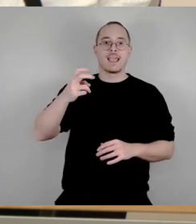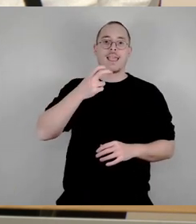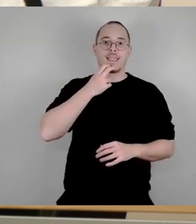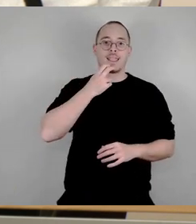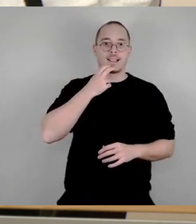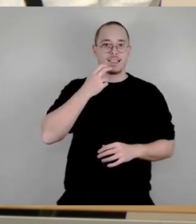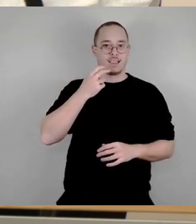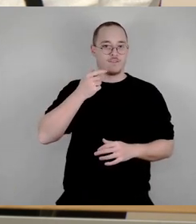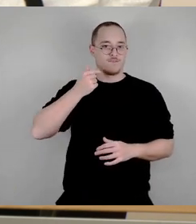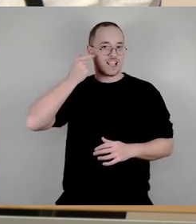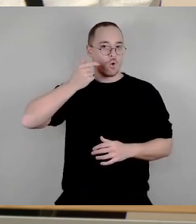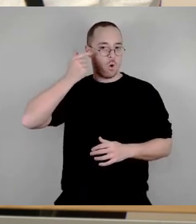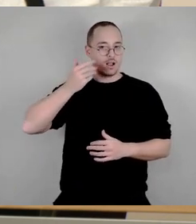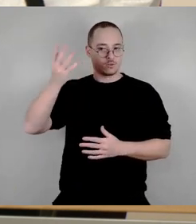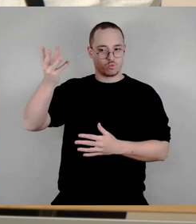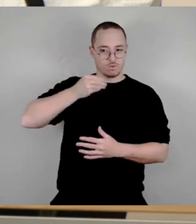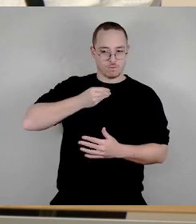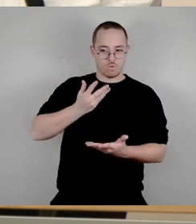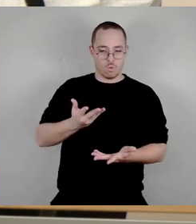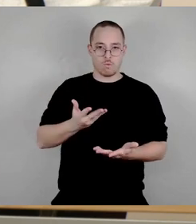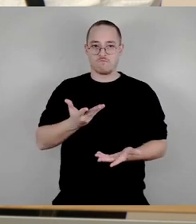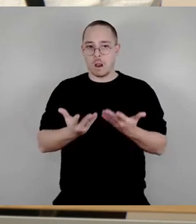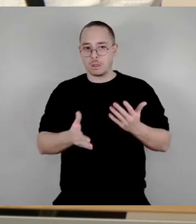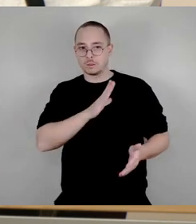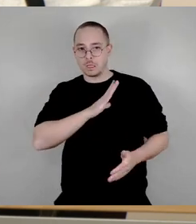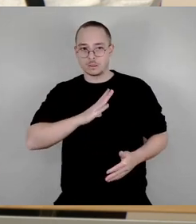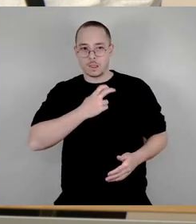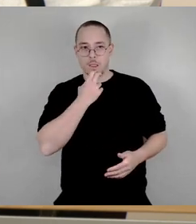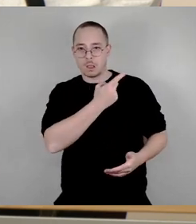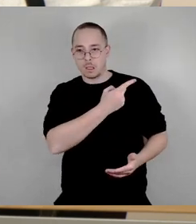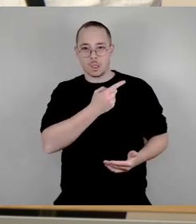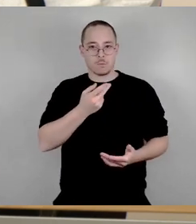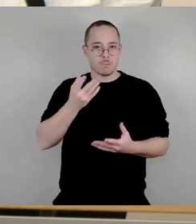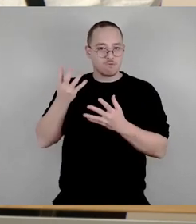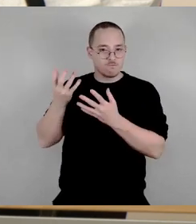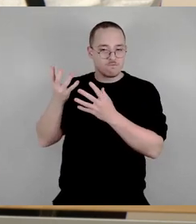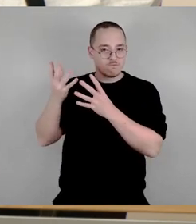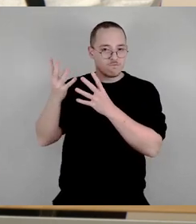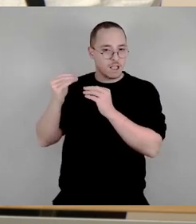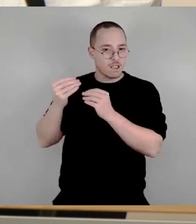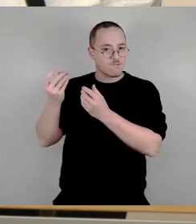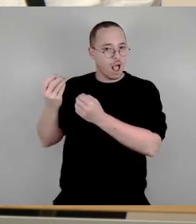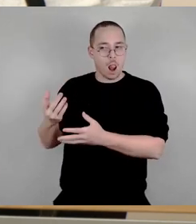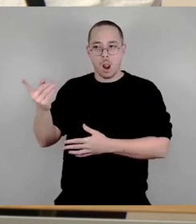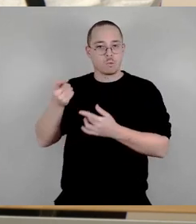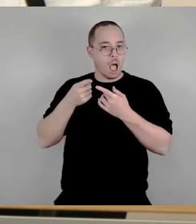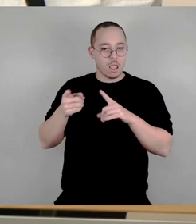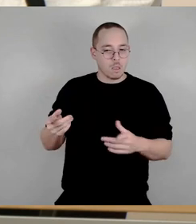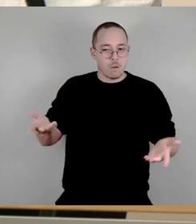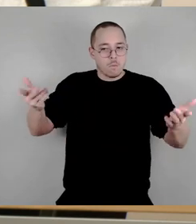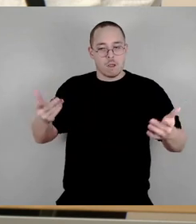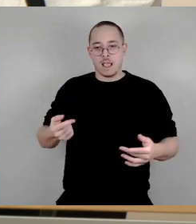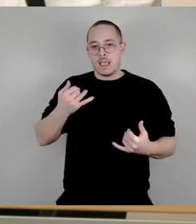Sachsenenergie vielleicht doch betreiben will oder ob es einen anderen Betreiber gibt, das wissen wir heute noch alle nicht, aber so ist das Vorgehen.